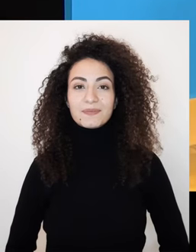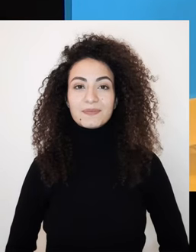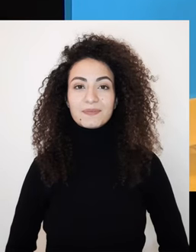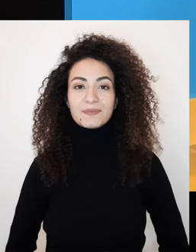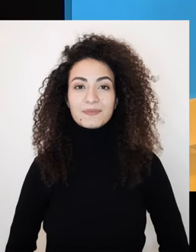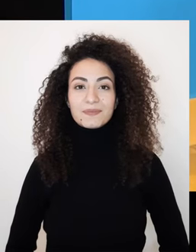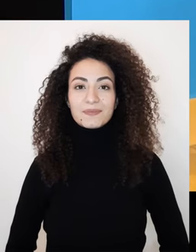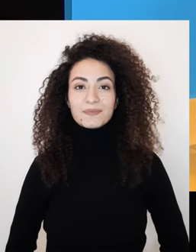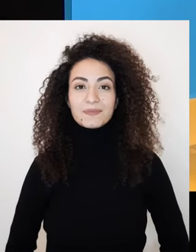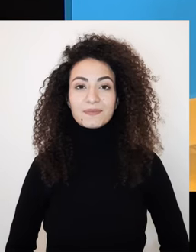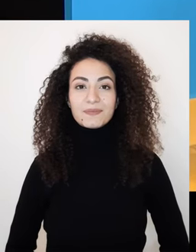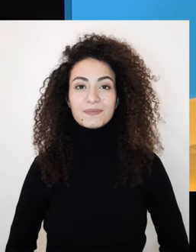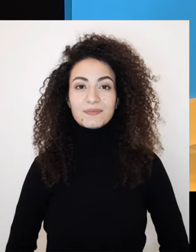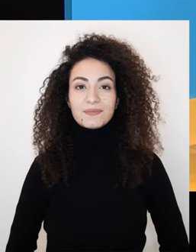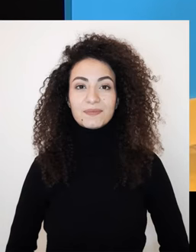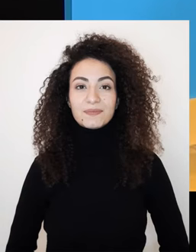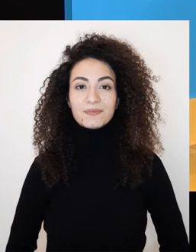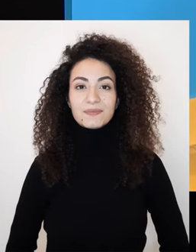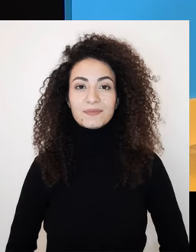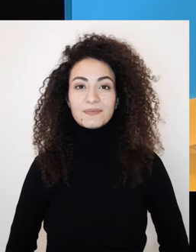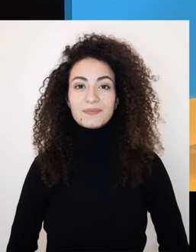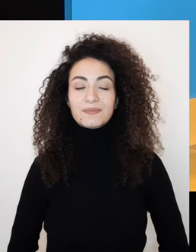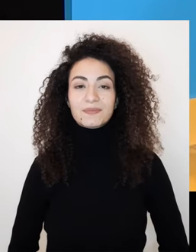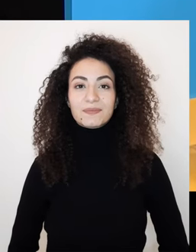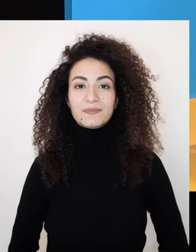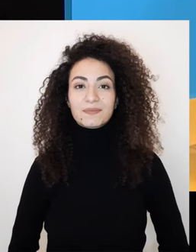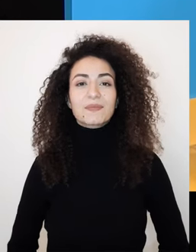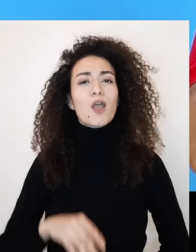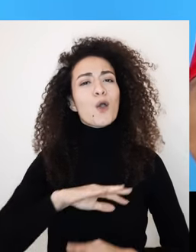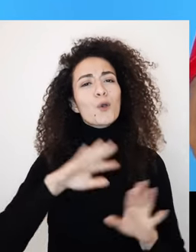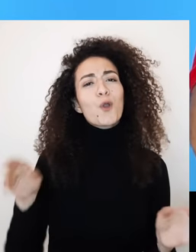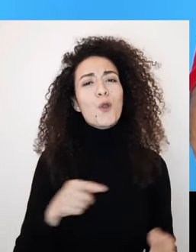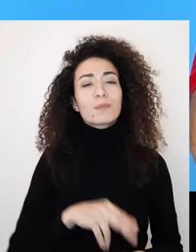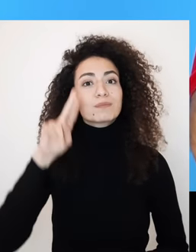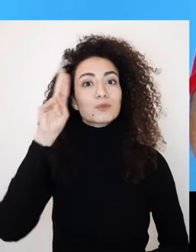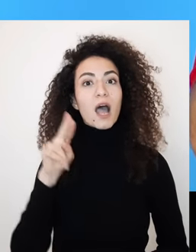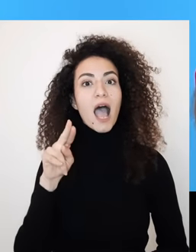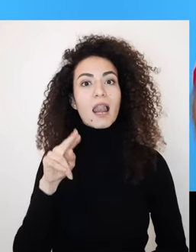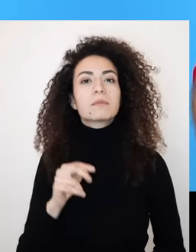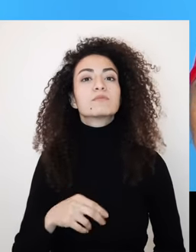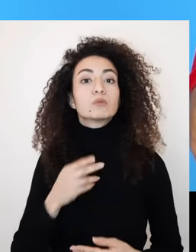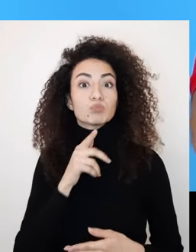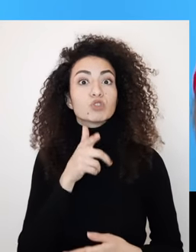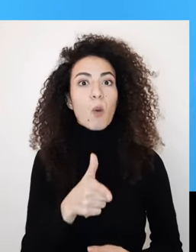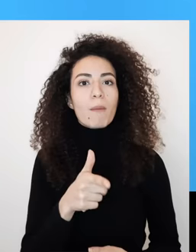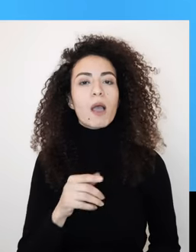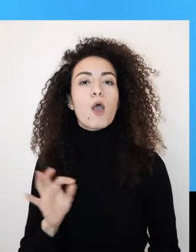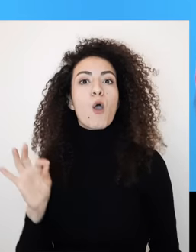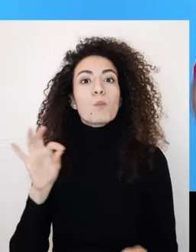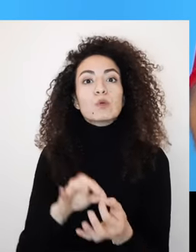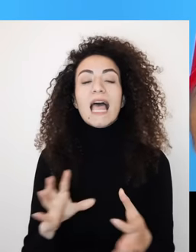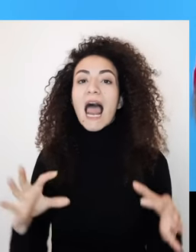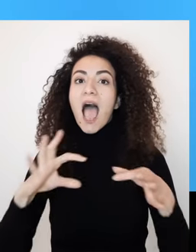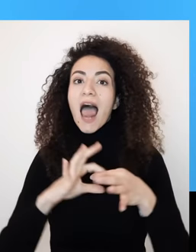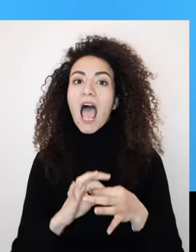قوتك وبتبني عليها؟ وهل بتشعر أنه عندك دور ورسالة بقلب المجتمع؟ هل الأسئلة حتساعدنا لنوصل لنوعية علاقة مع الآخر